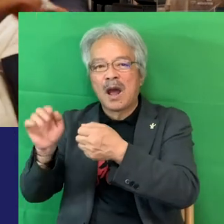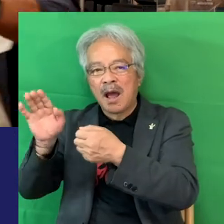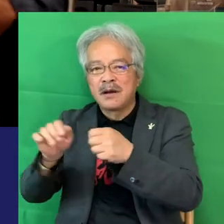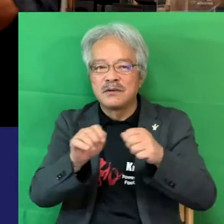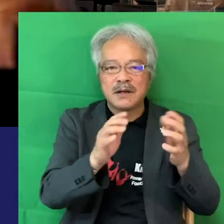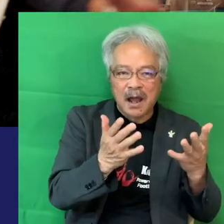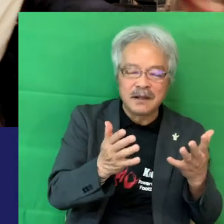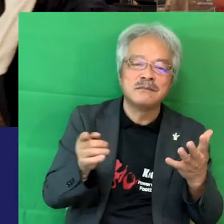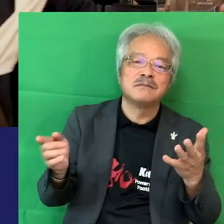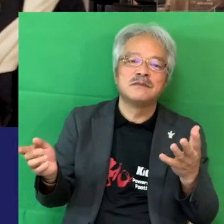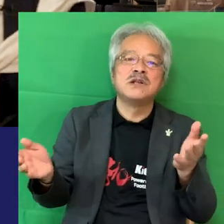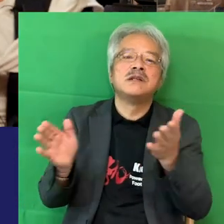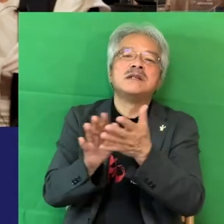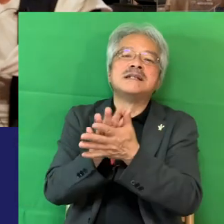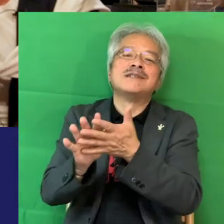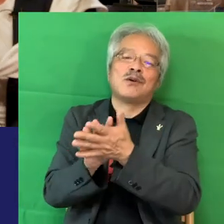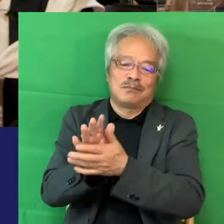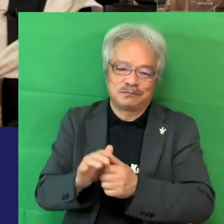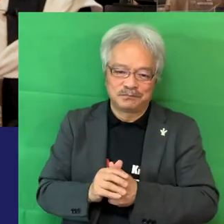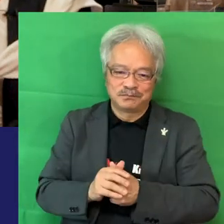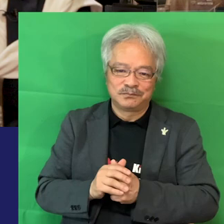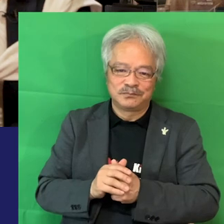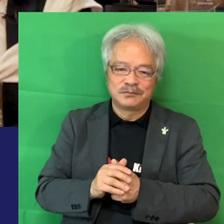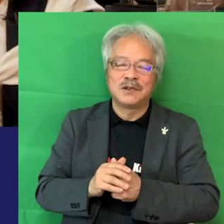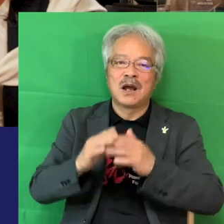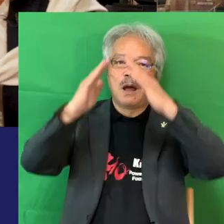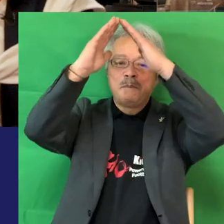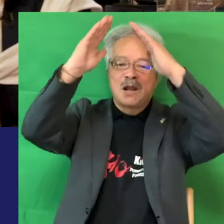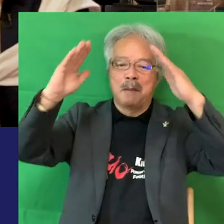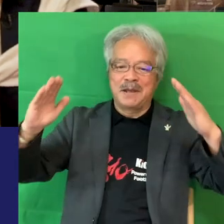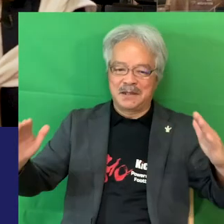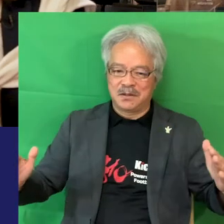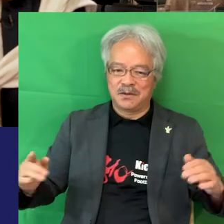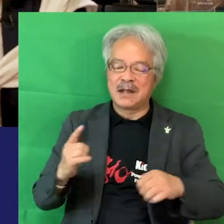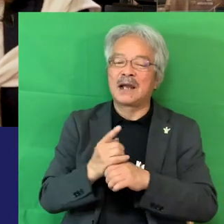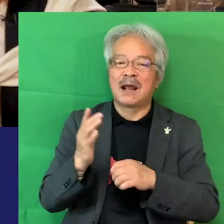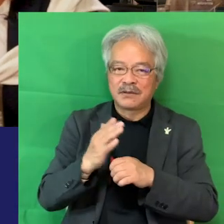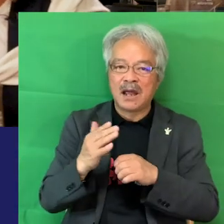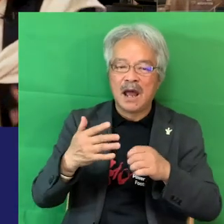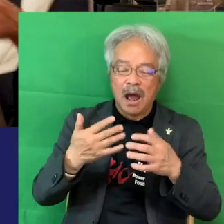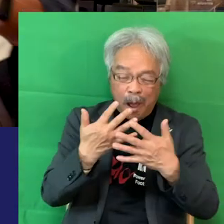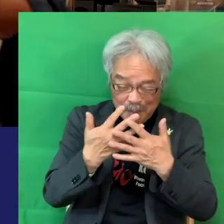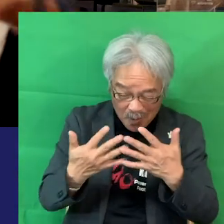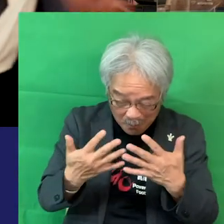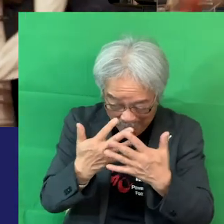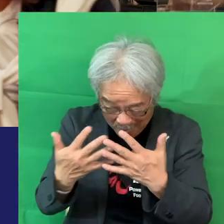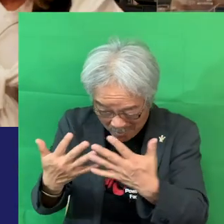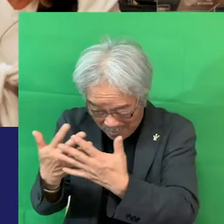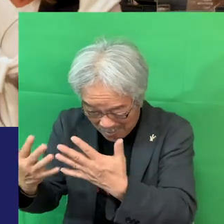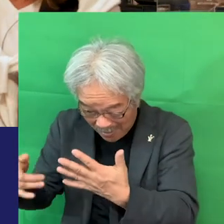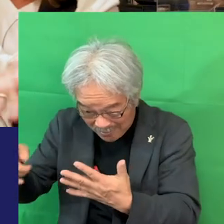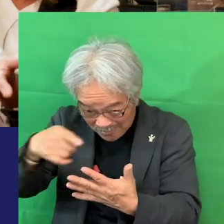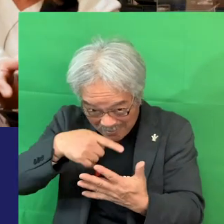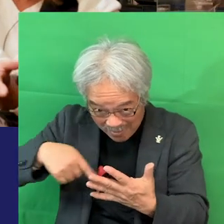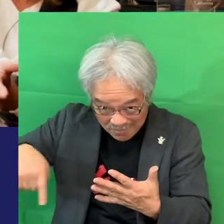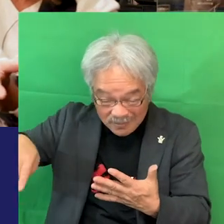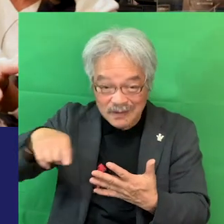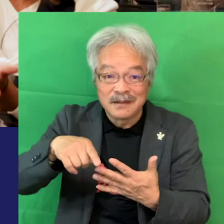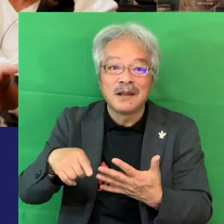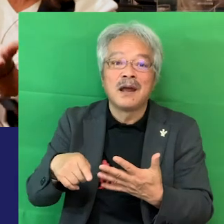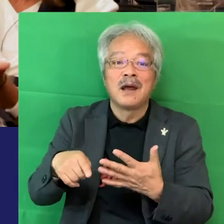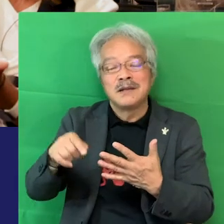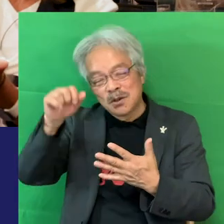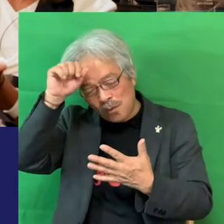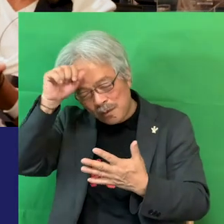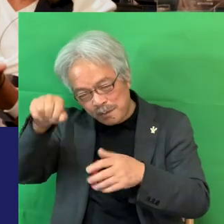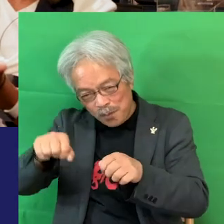て網の目になってるんですよどっかけがとか病気とかで外れちゃってちゃんとやらサカーがやれる環